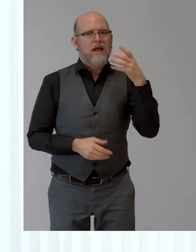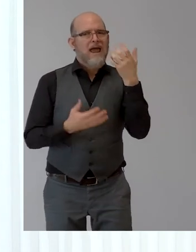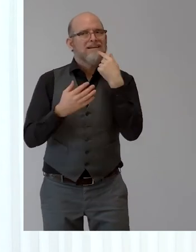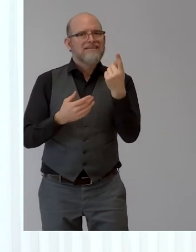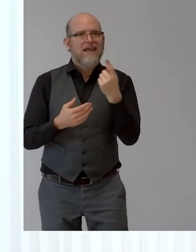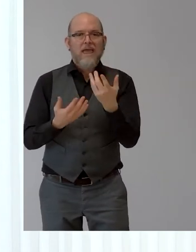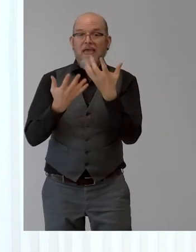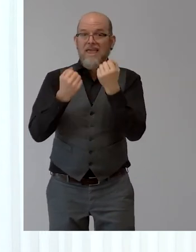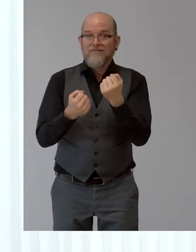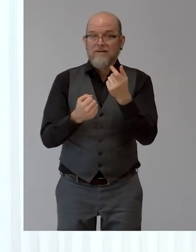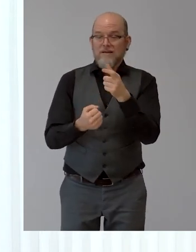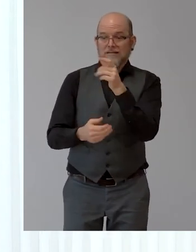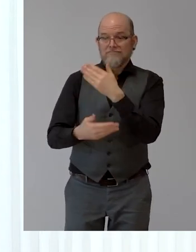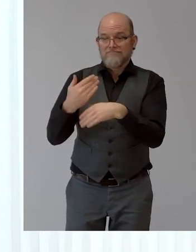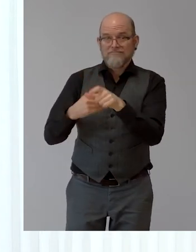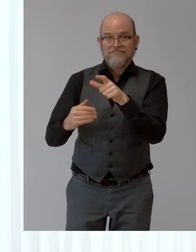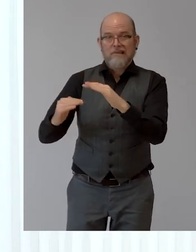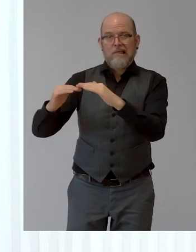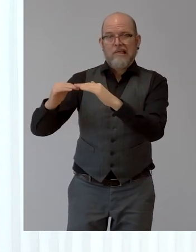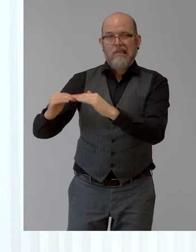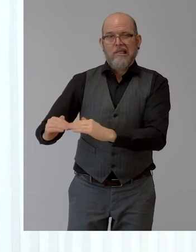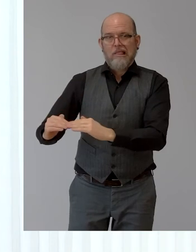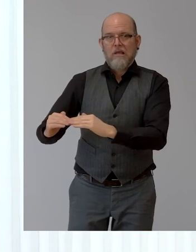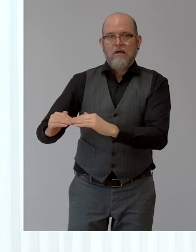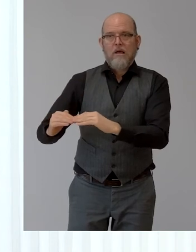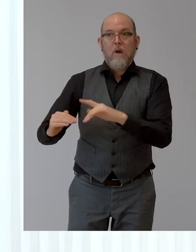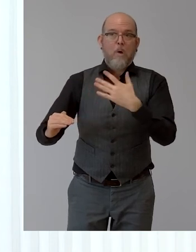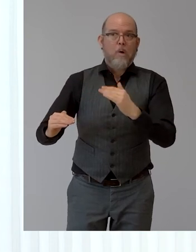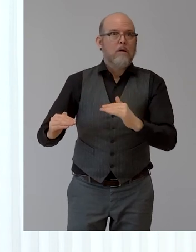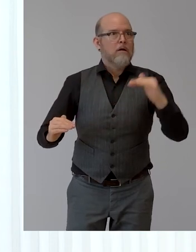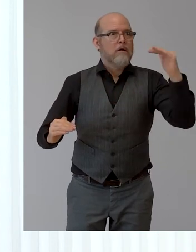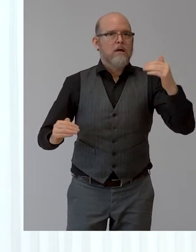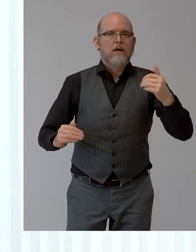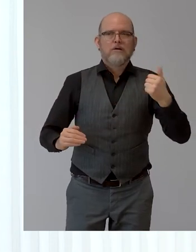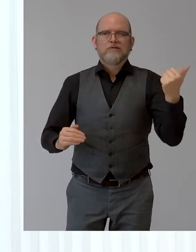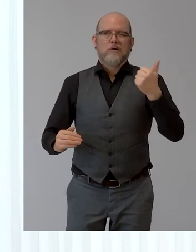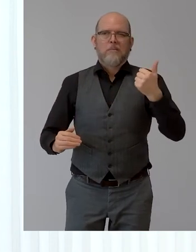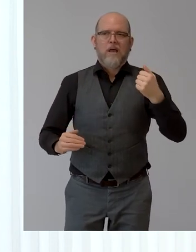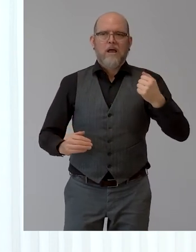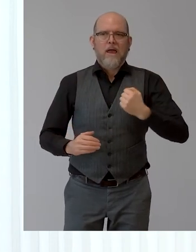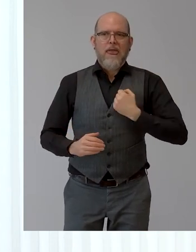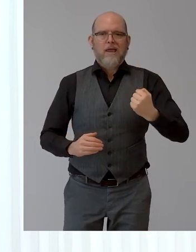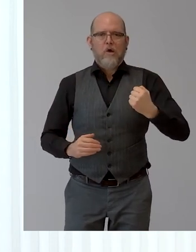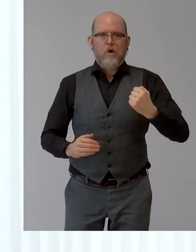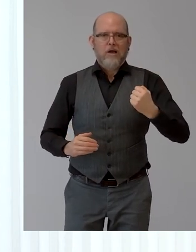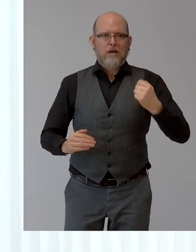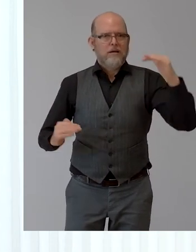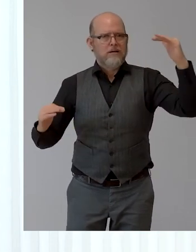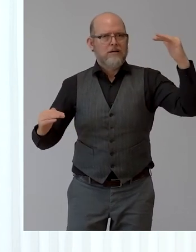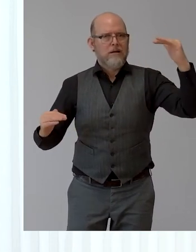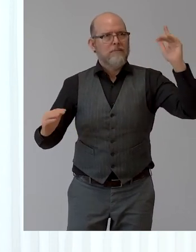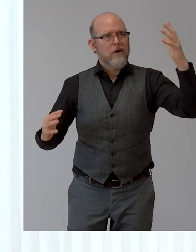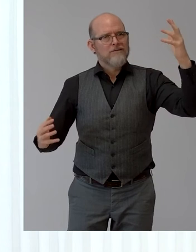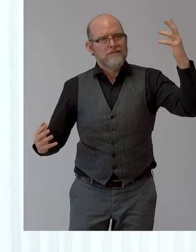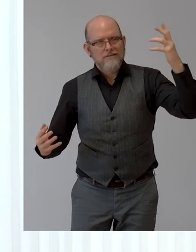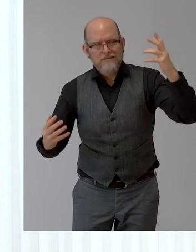change based on the examples of the super achievers. And this is the gap that has to be closed. So it would be great to continue this conversation.